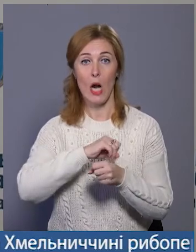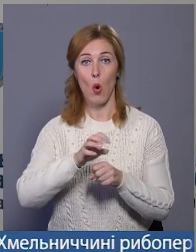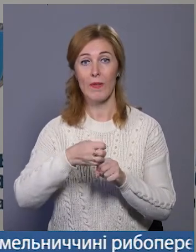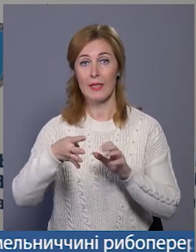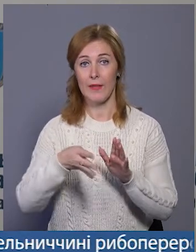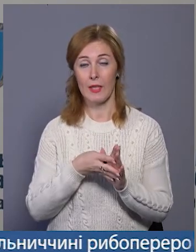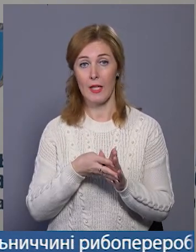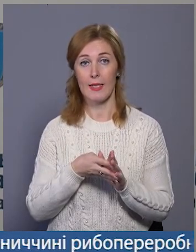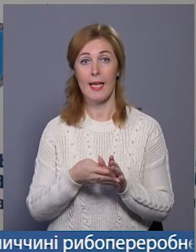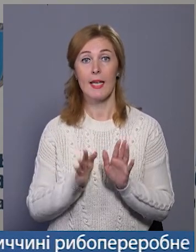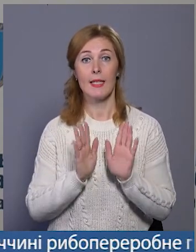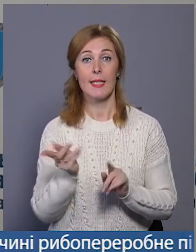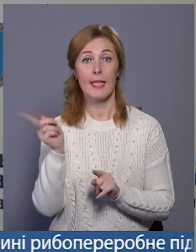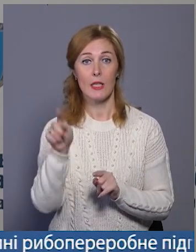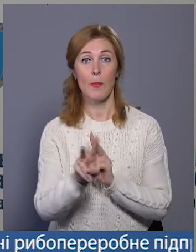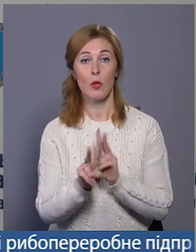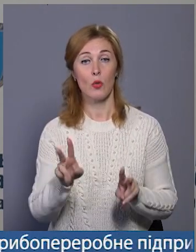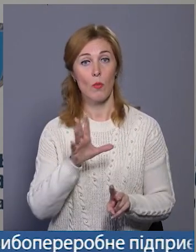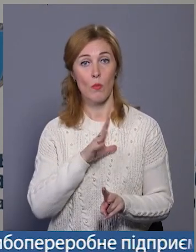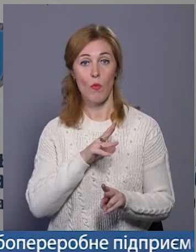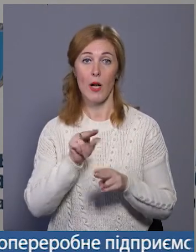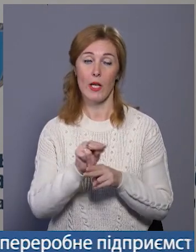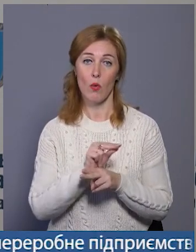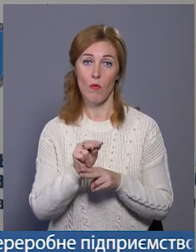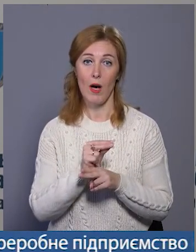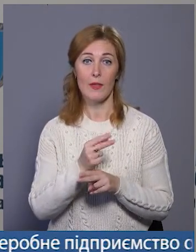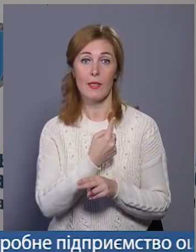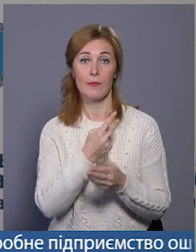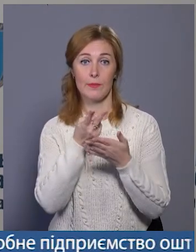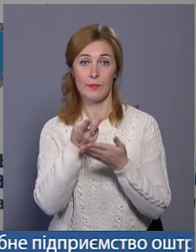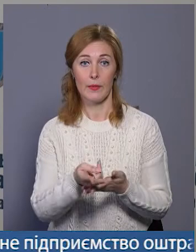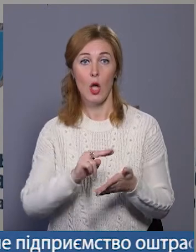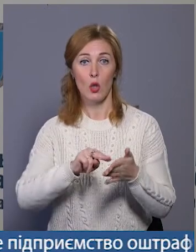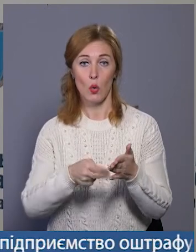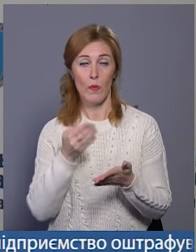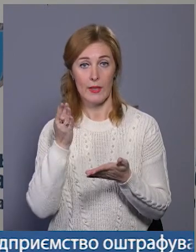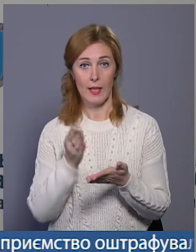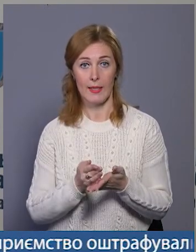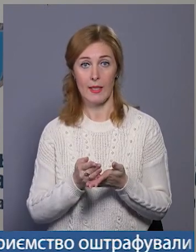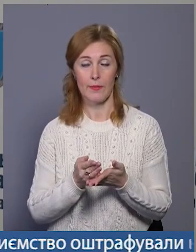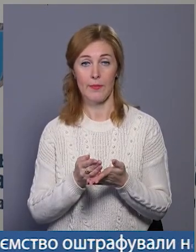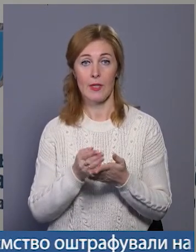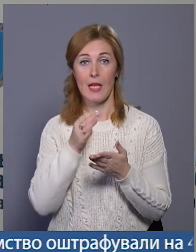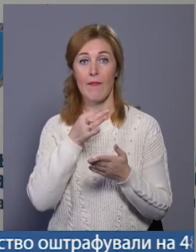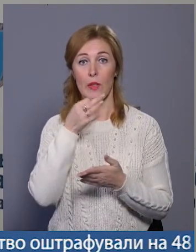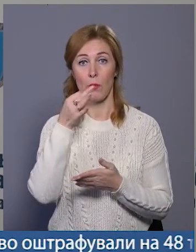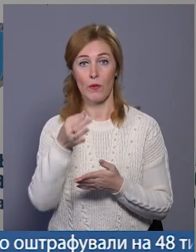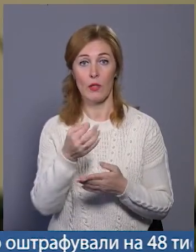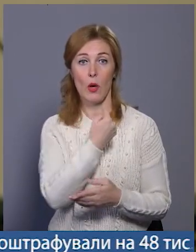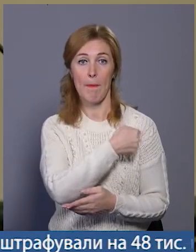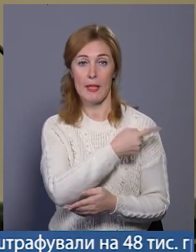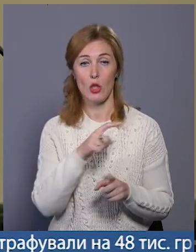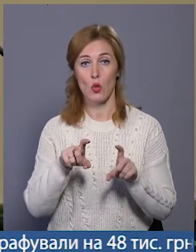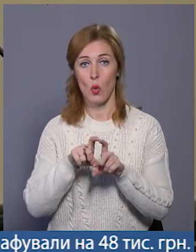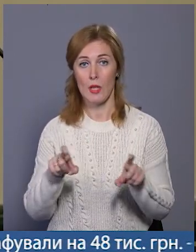само, але тільки тим, хто лікувався стаціонарно і має відповідну медичну довідку з відповідного медичного закладу.